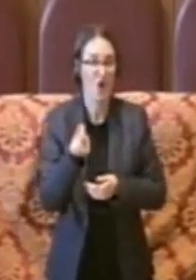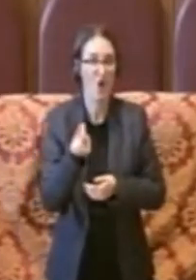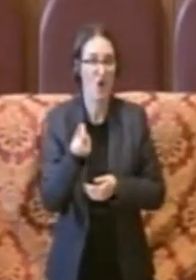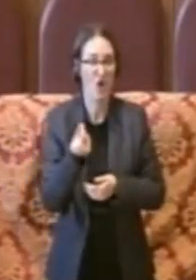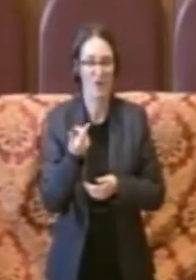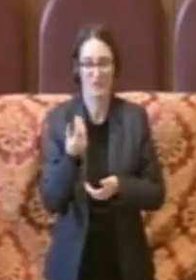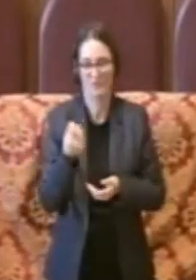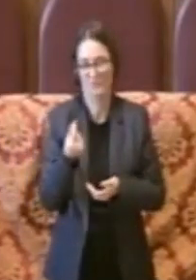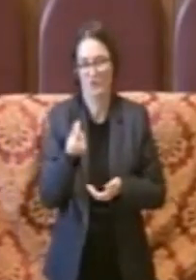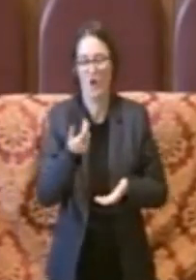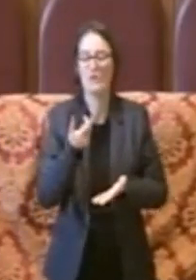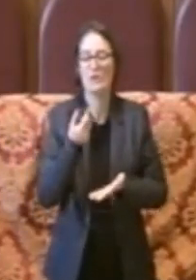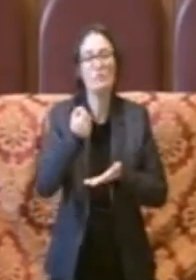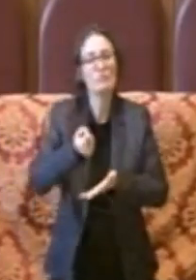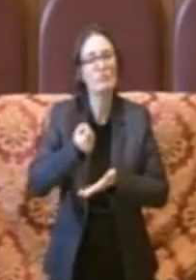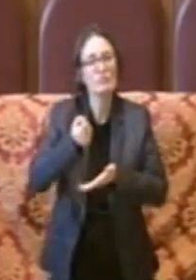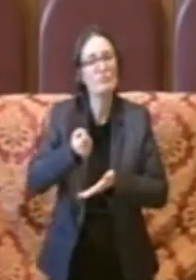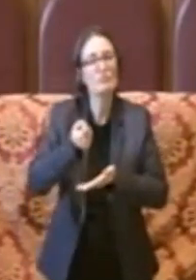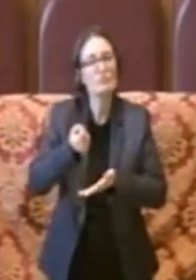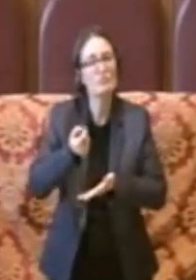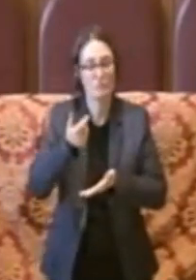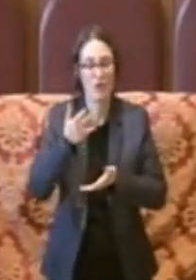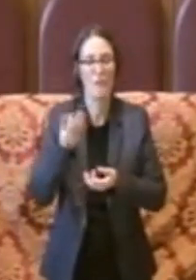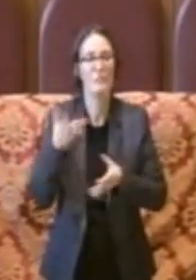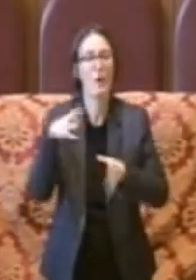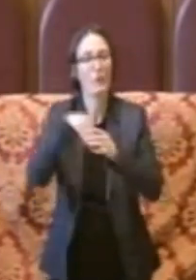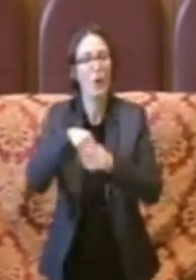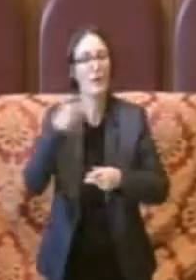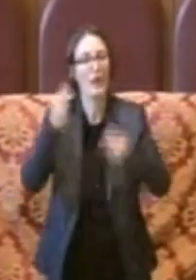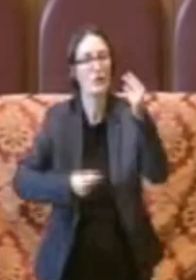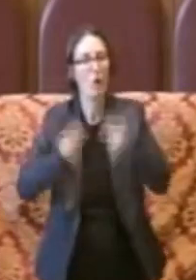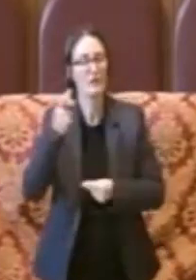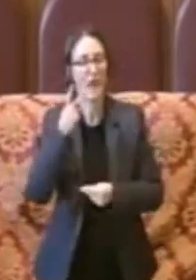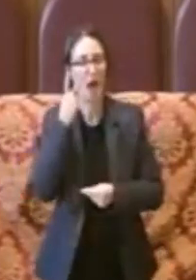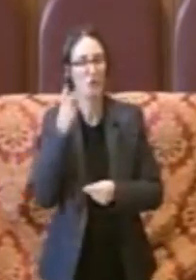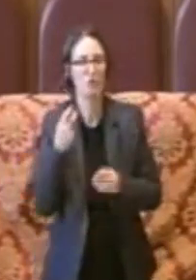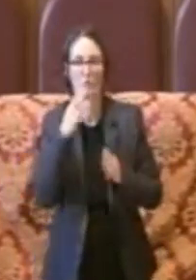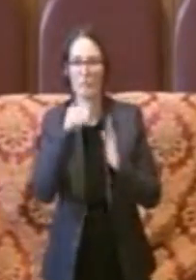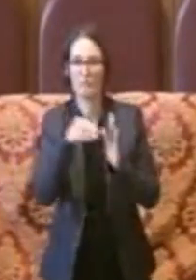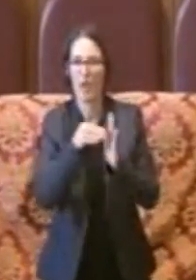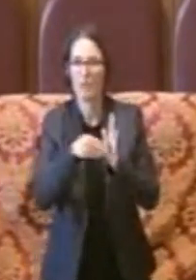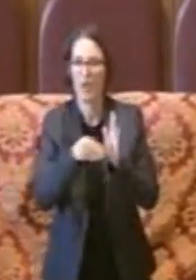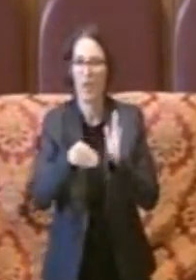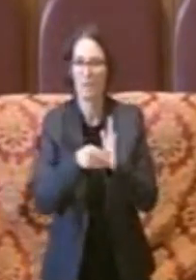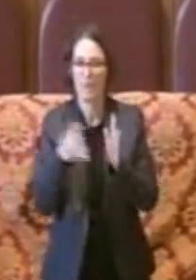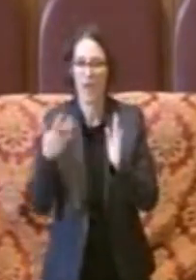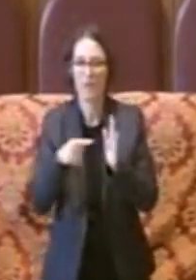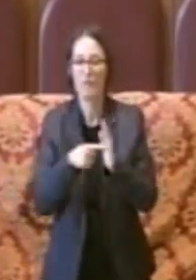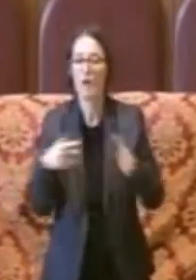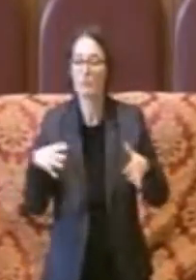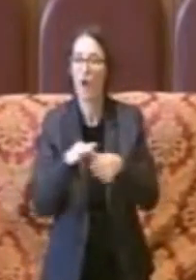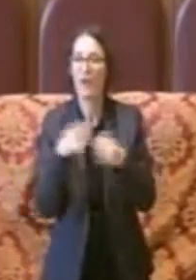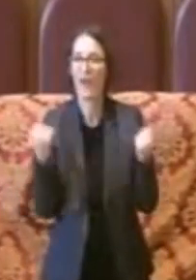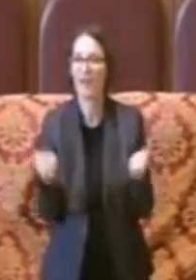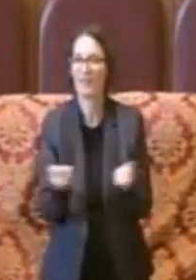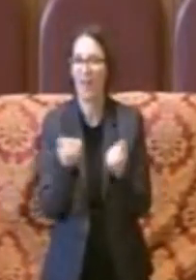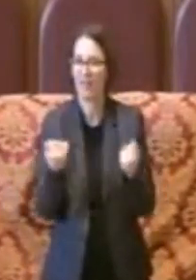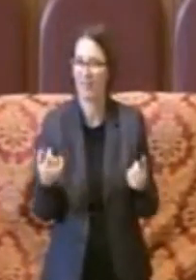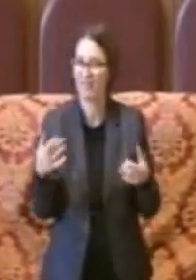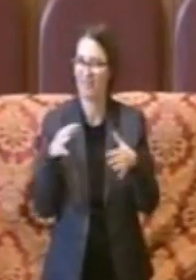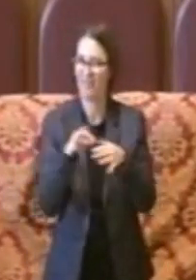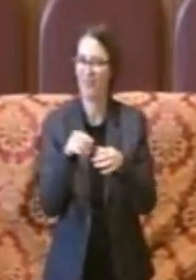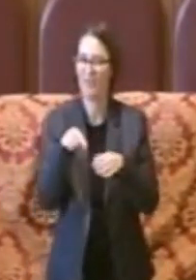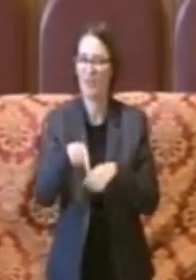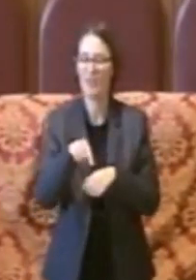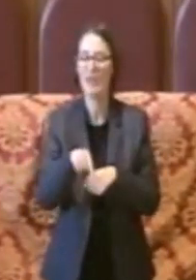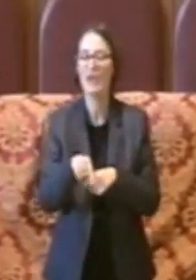risorse all'interno del bilancio di previsione e con tutte le attività connesse portate avanti